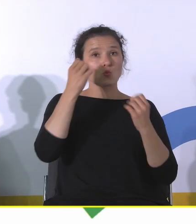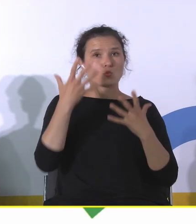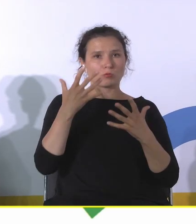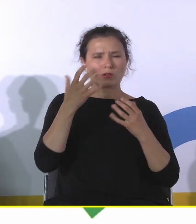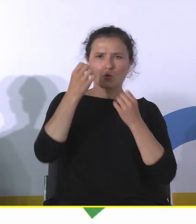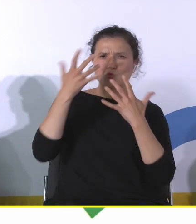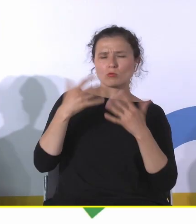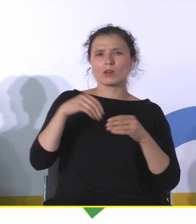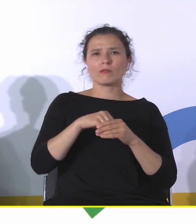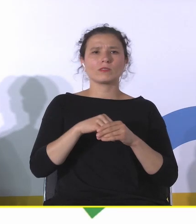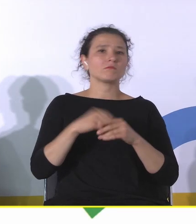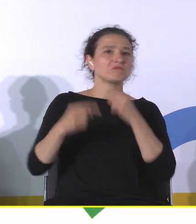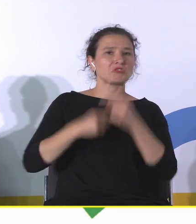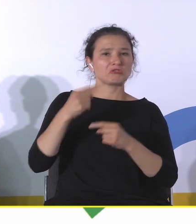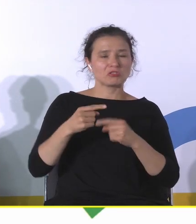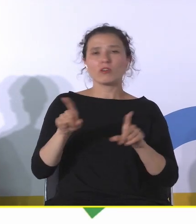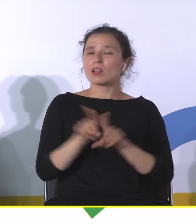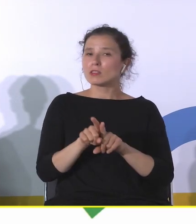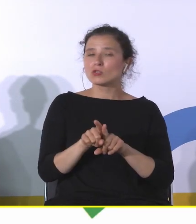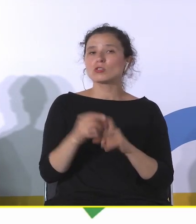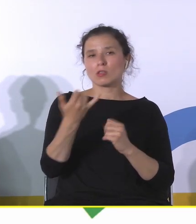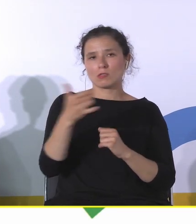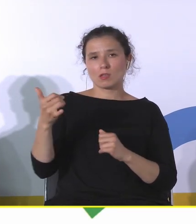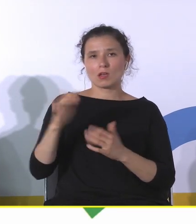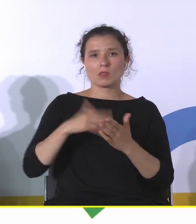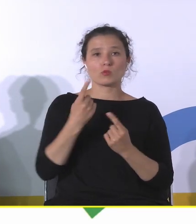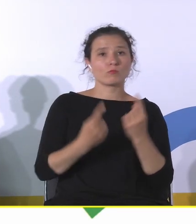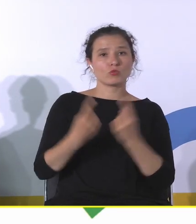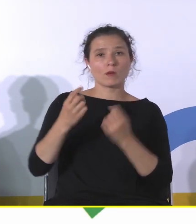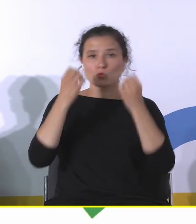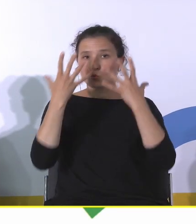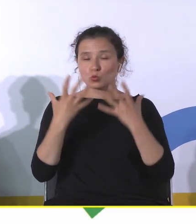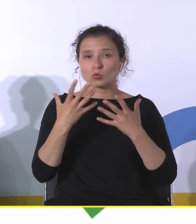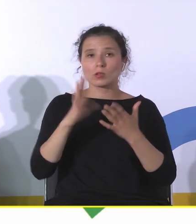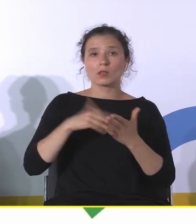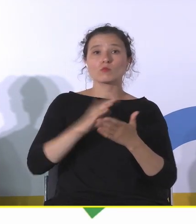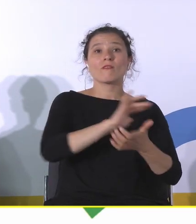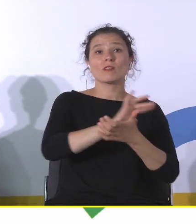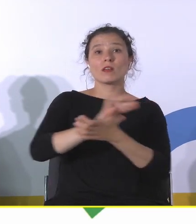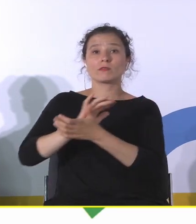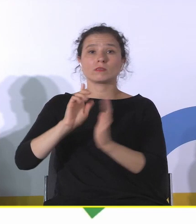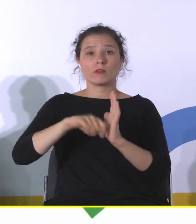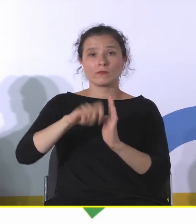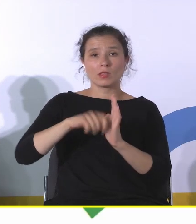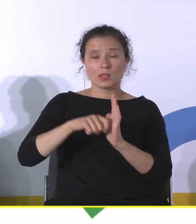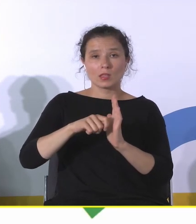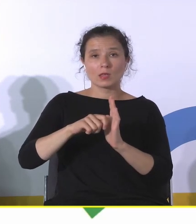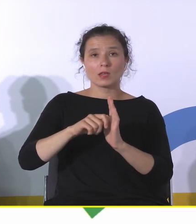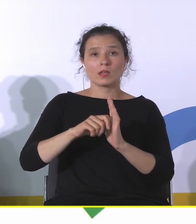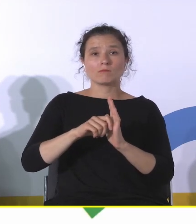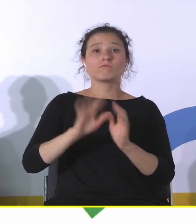samo dziedzictwo, ale również przemysły kultury, takie właśnie jak wydawnictwa, jak film, jak projektowanie,